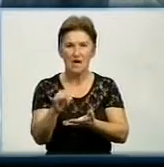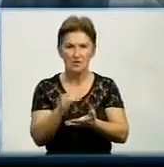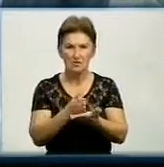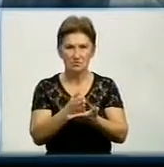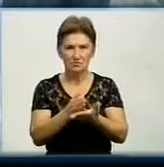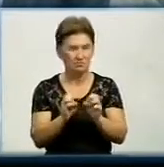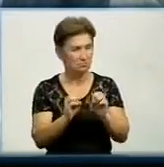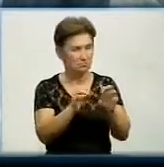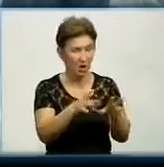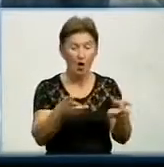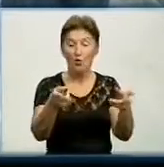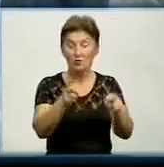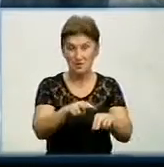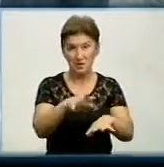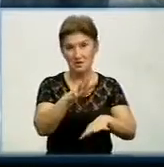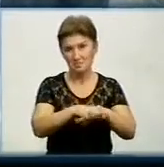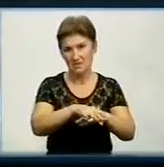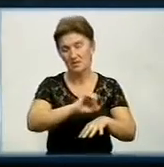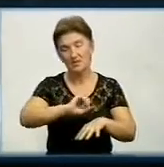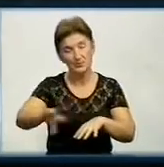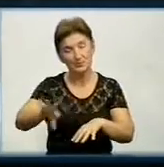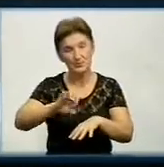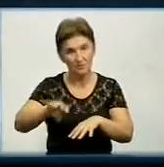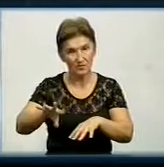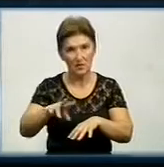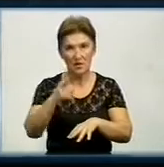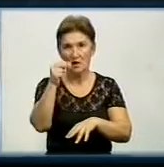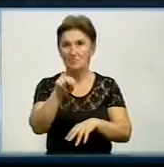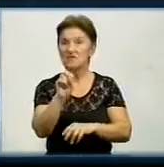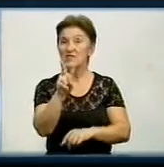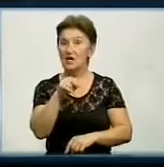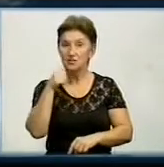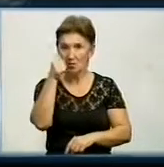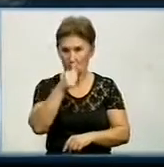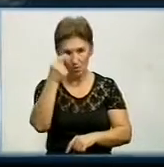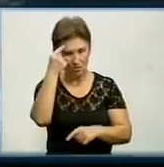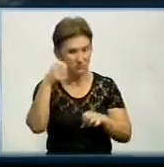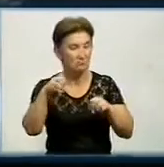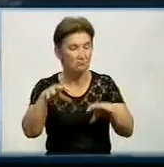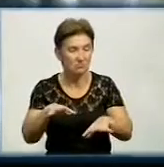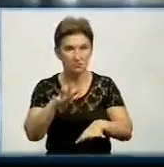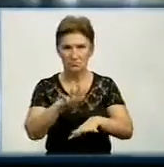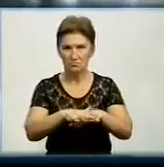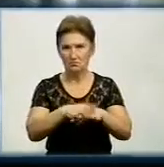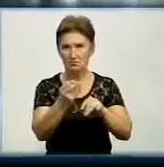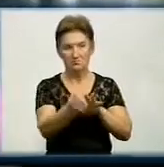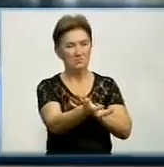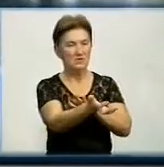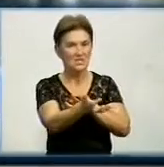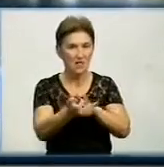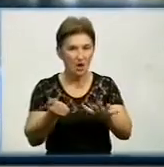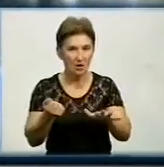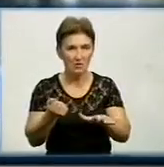ощадну книжку, сподіваючись на відсоток від депозиту. У 2012-му чоловік вирішив зняти гроші. Я прийшов зняти